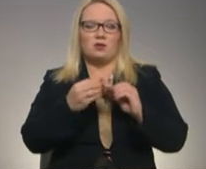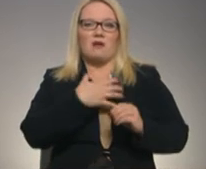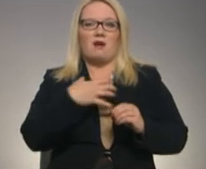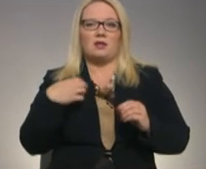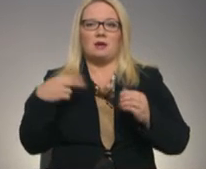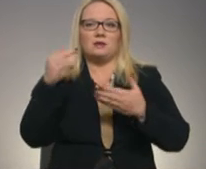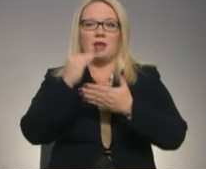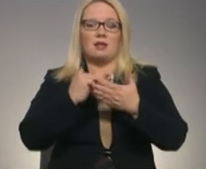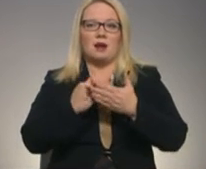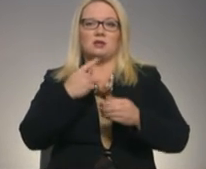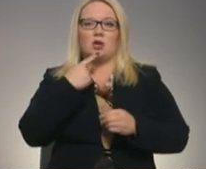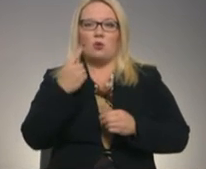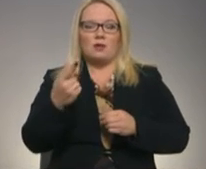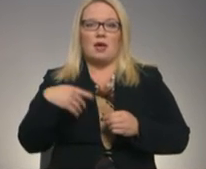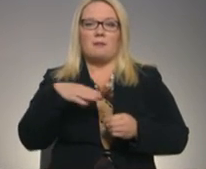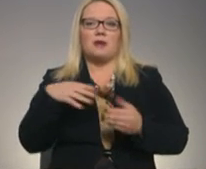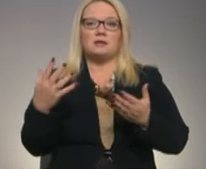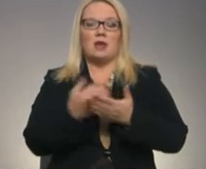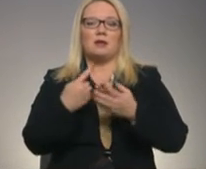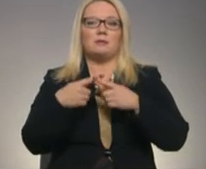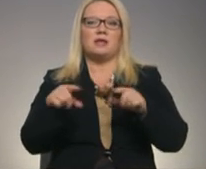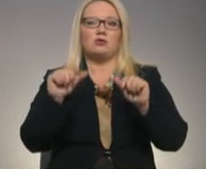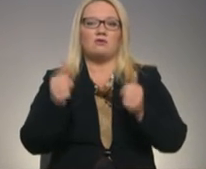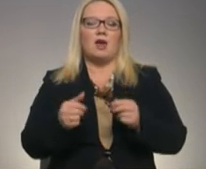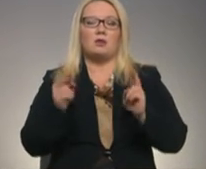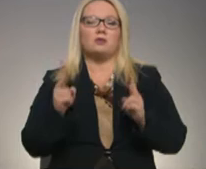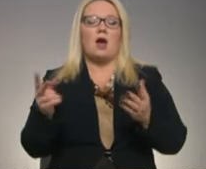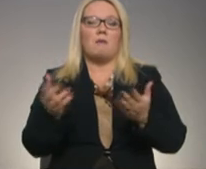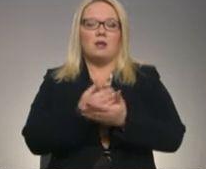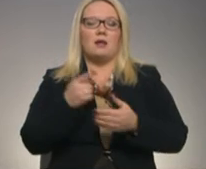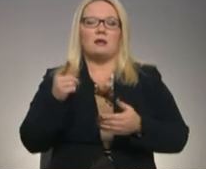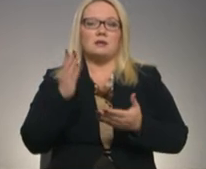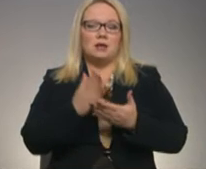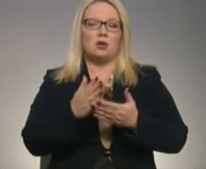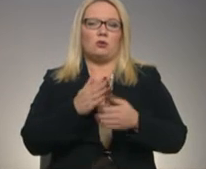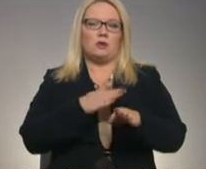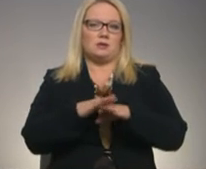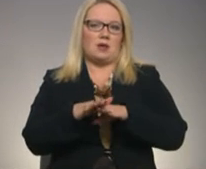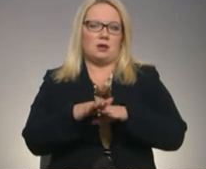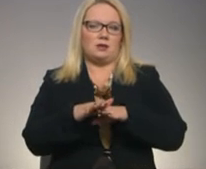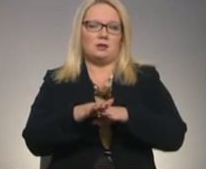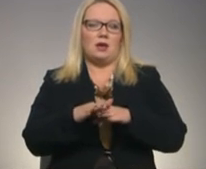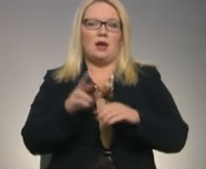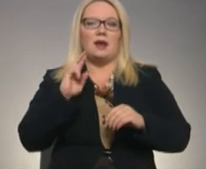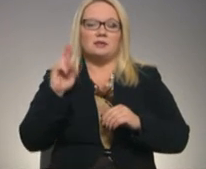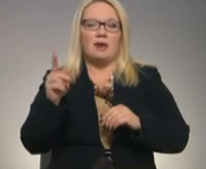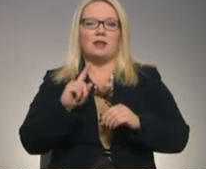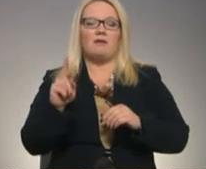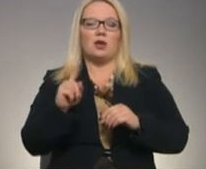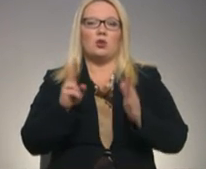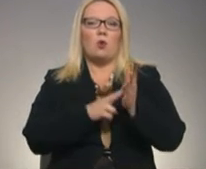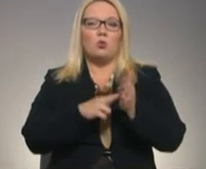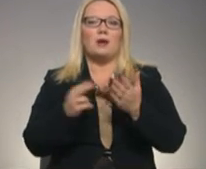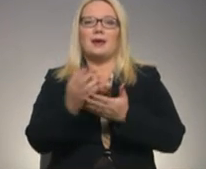deklarācijā noteikts, mēs atradīsim cits veids, kā panākt, lai tas tiks izdarīts. Respektīvi nodokļu ienākumu